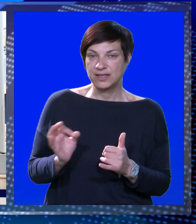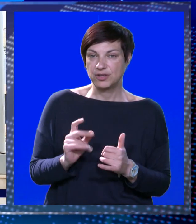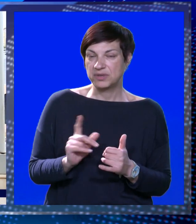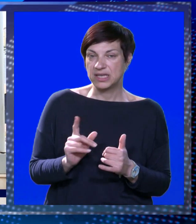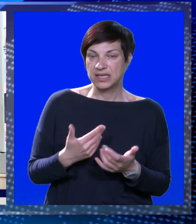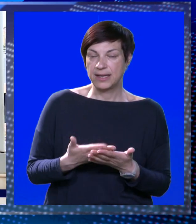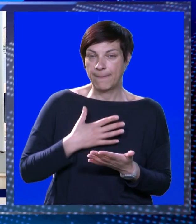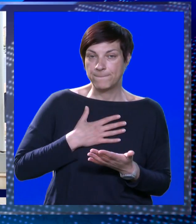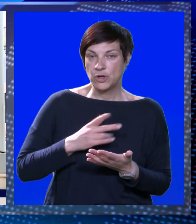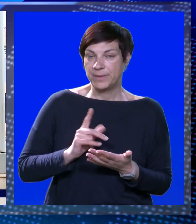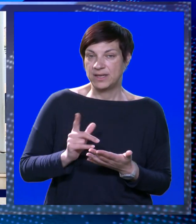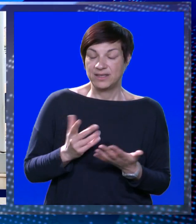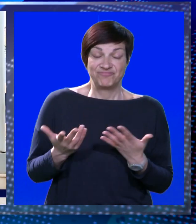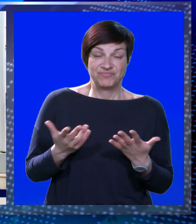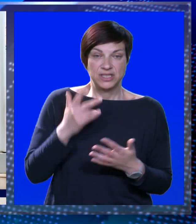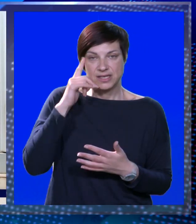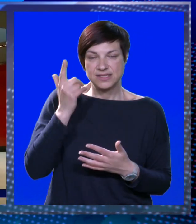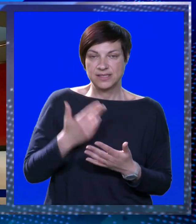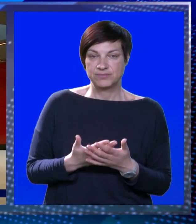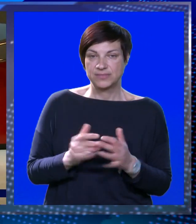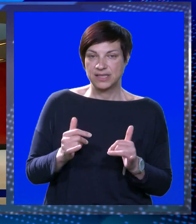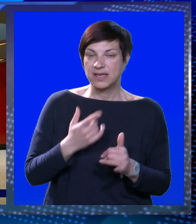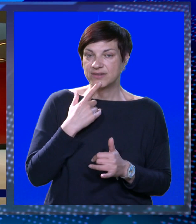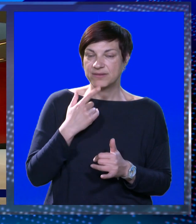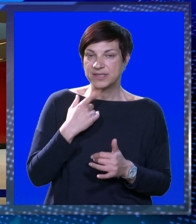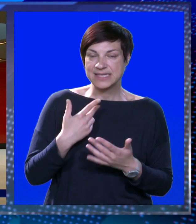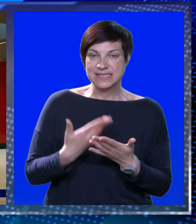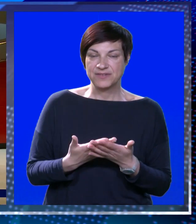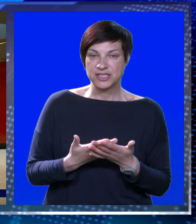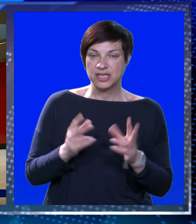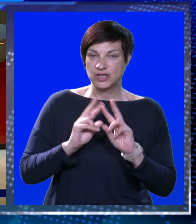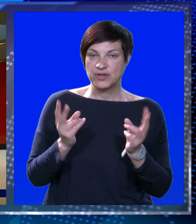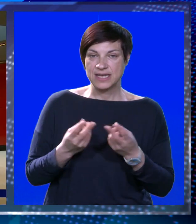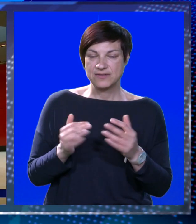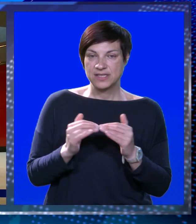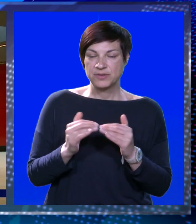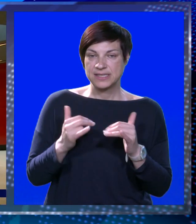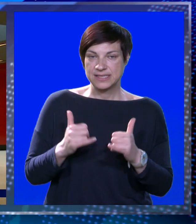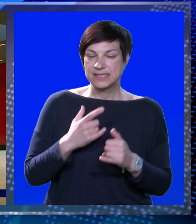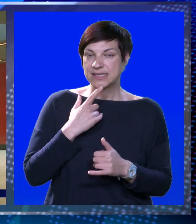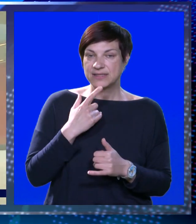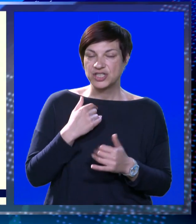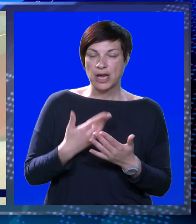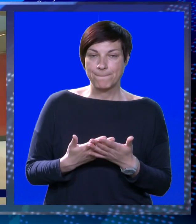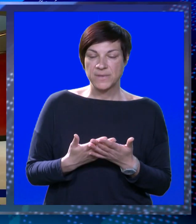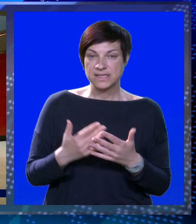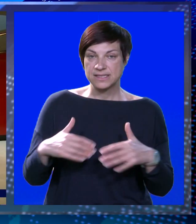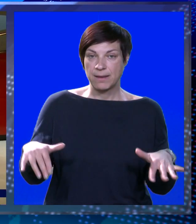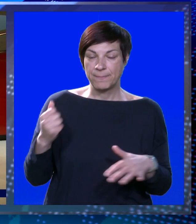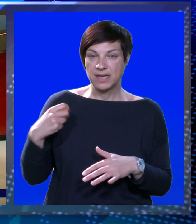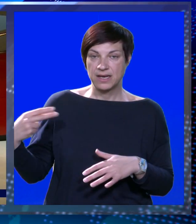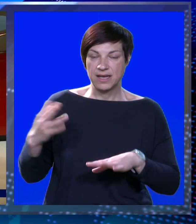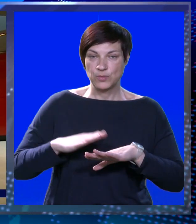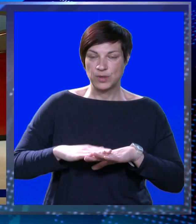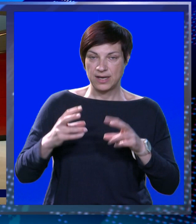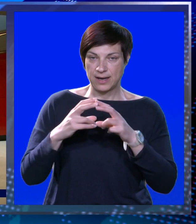dobro ili nije? Po meni nije. Šta ja znam? Naravno, mi se sviđa. To je na svjetskoj razini sada. Sviđa mi se. Milijon